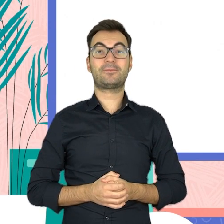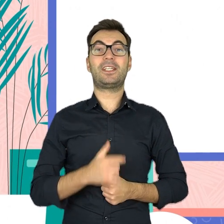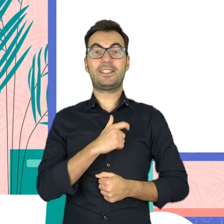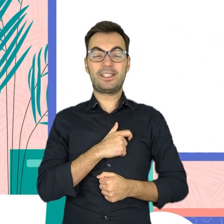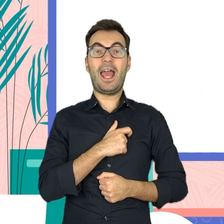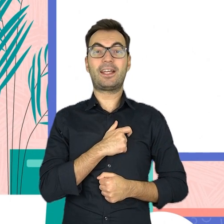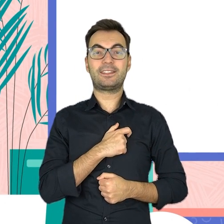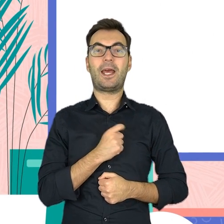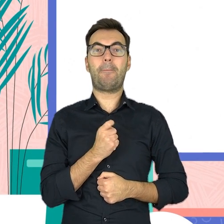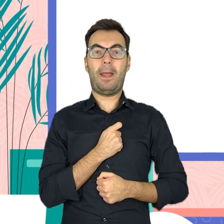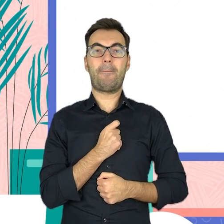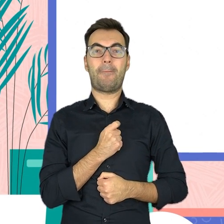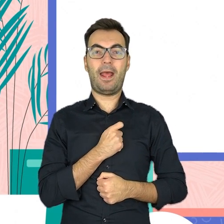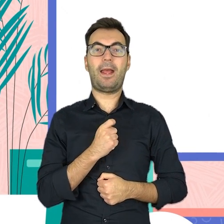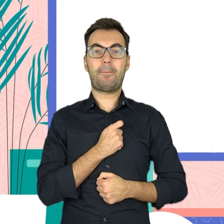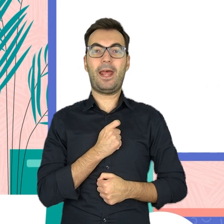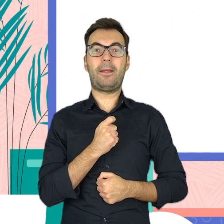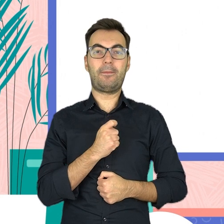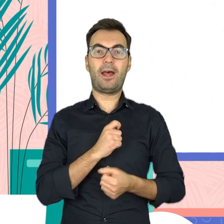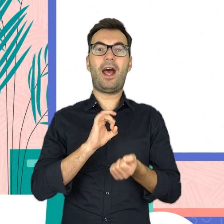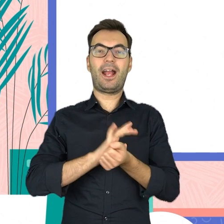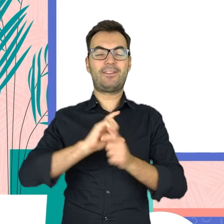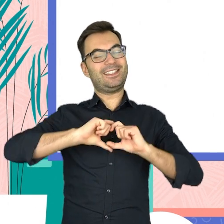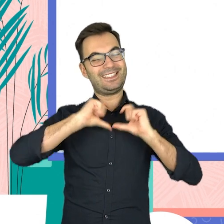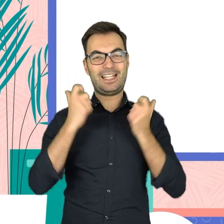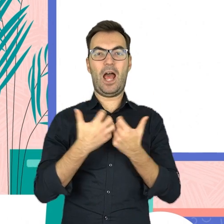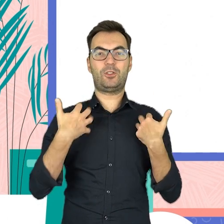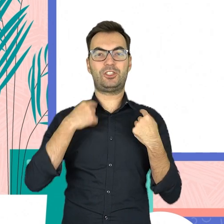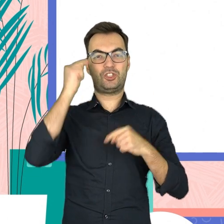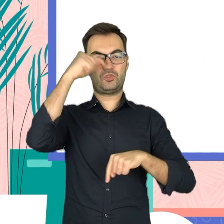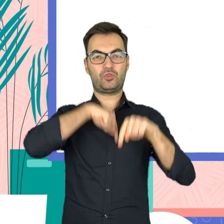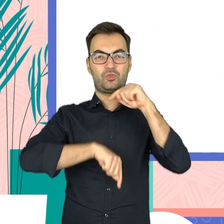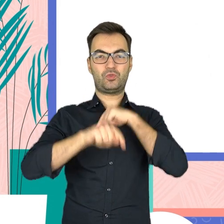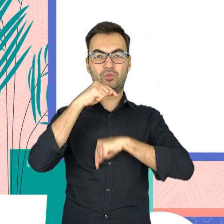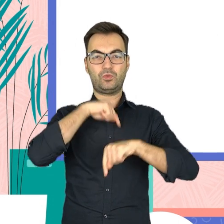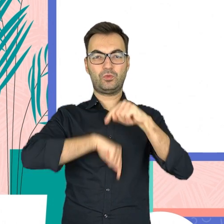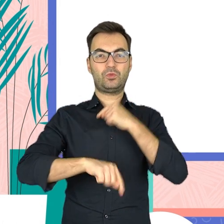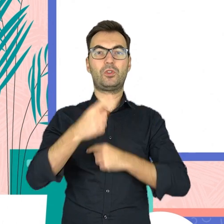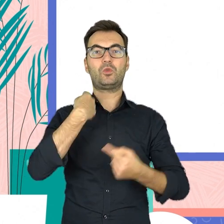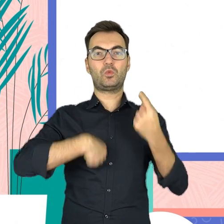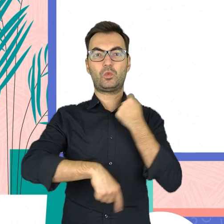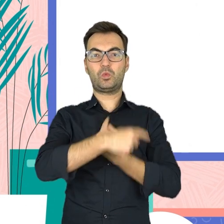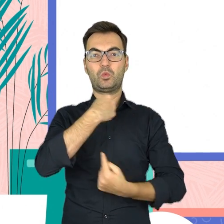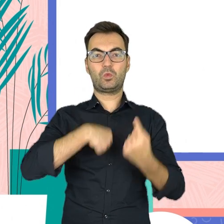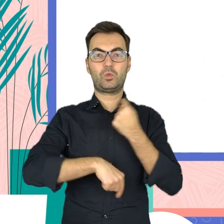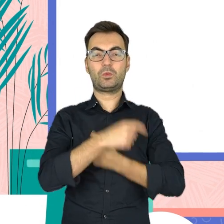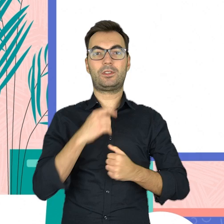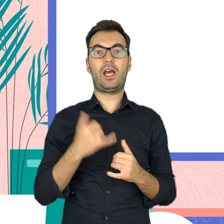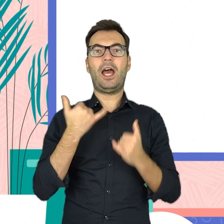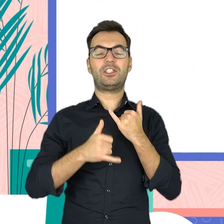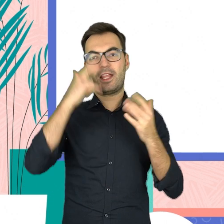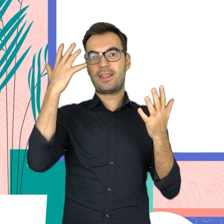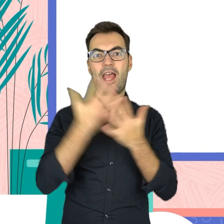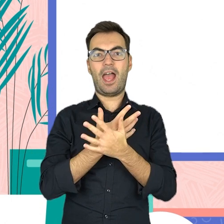I tak serce pompuje, a krew nieustannie całe życie krąży w naszym ciele. A co jeśli w którymś